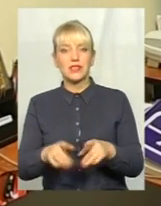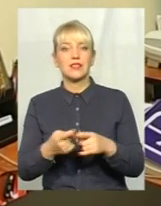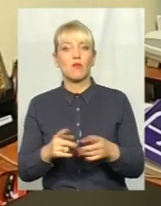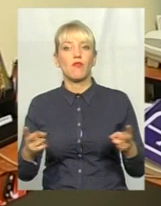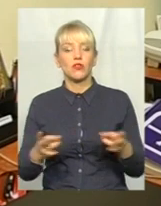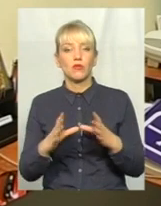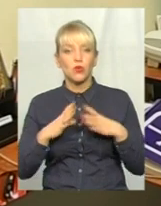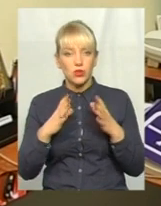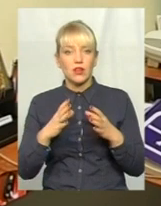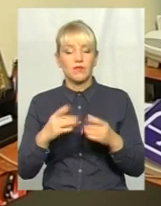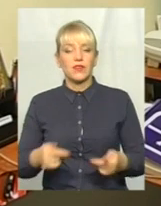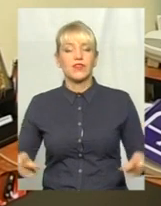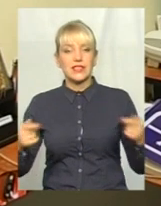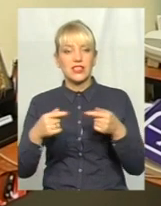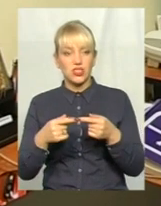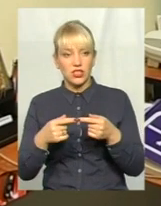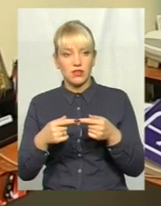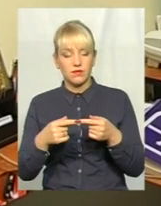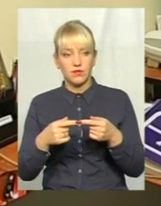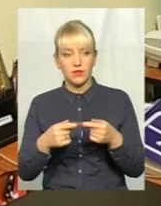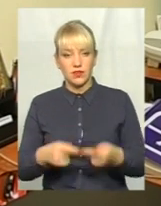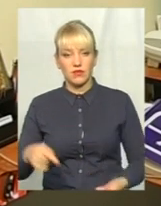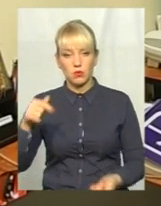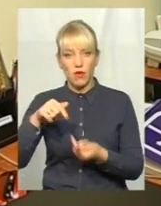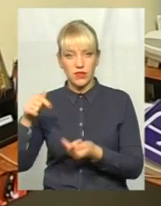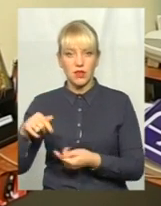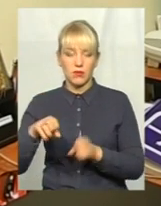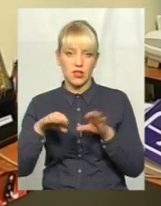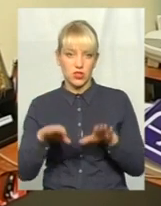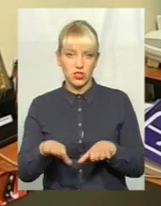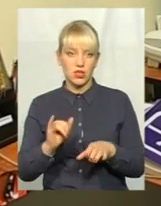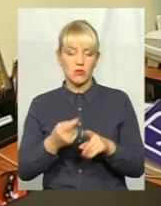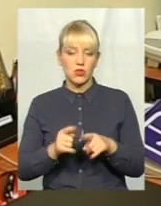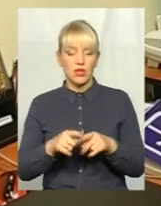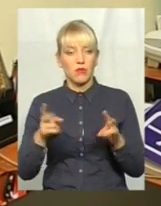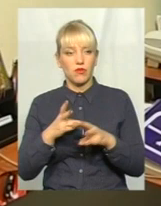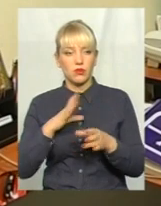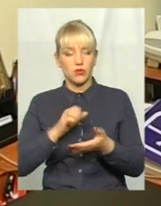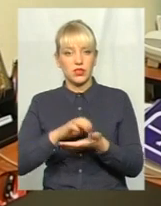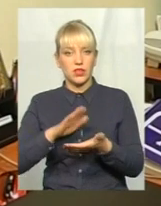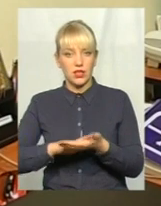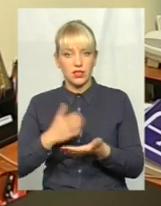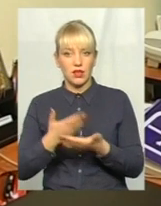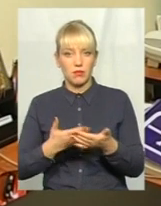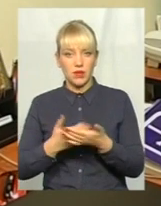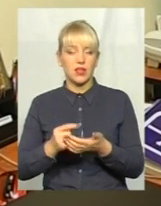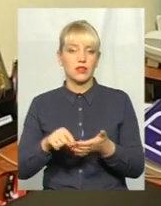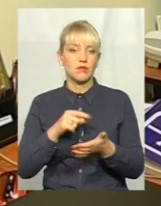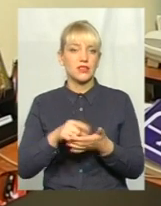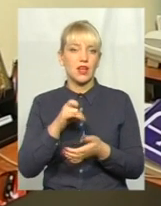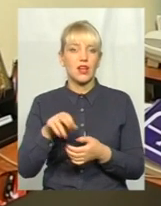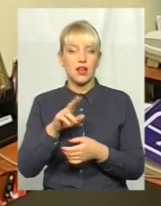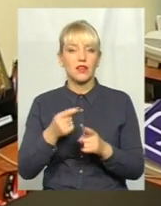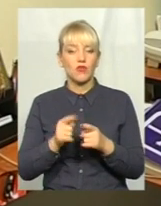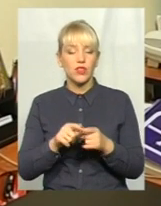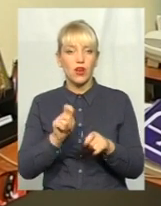визначене відповідним рішенням, і про це мають бути дані. Наприклад, зокрема, міська рада, вона ж